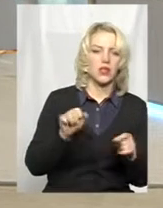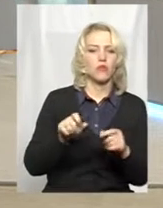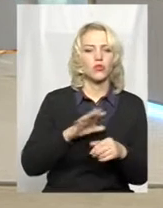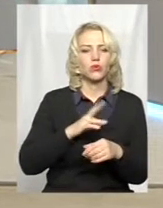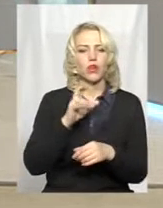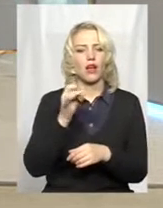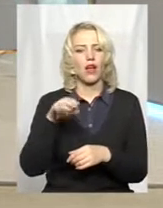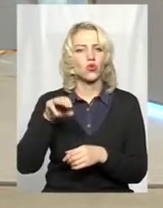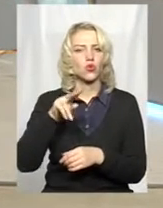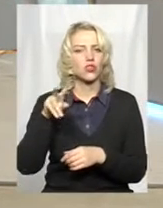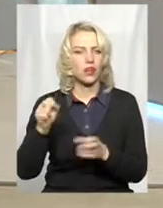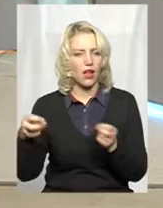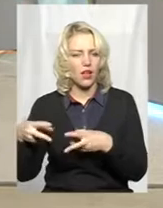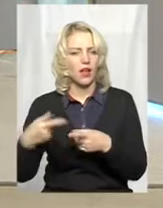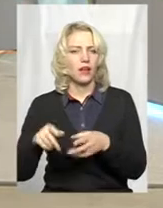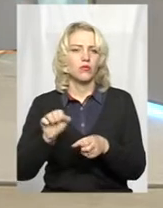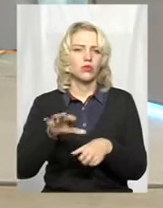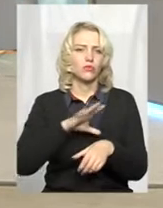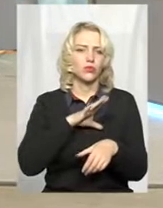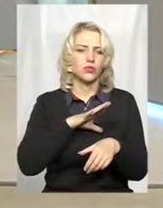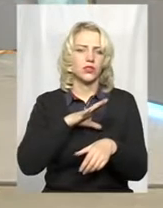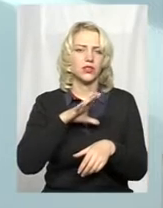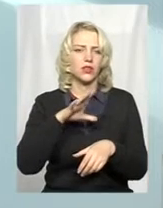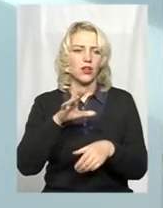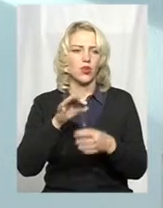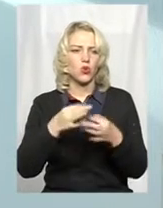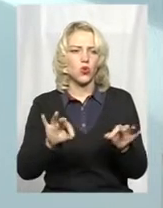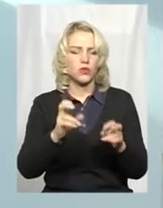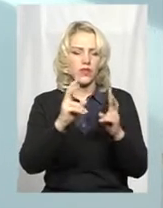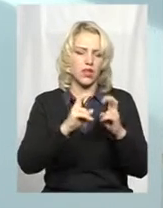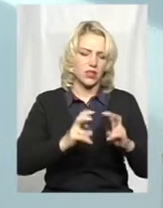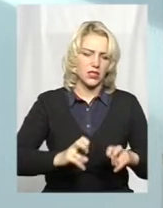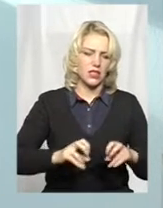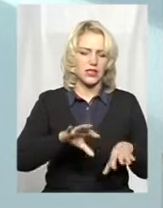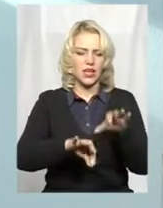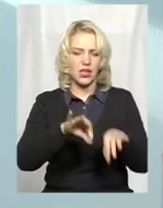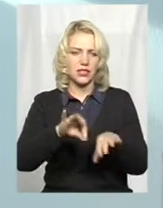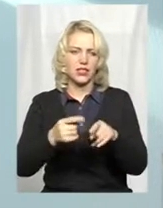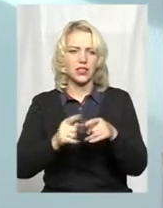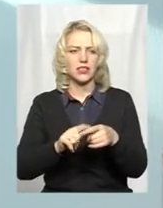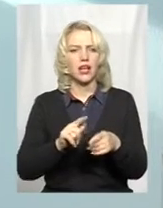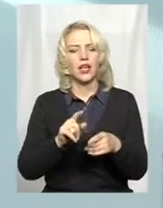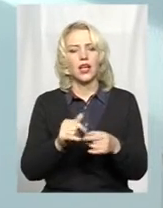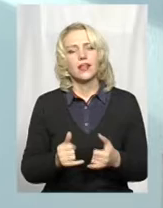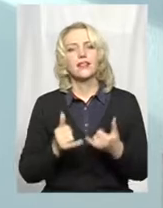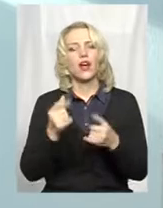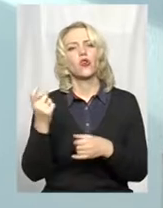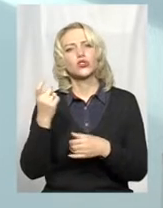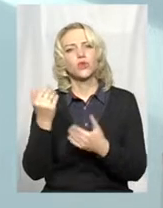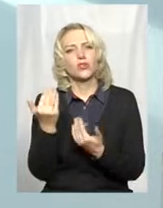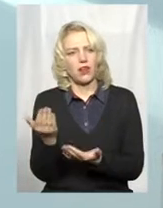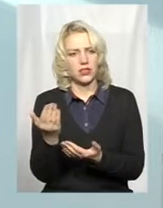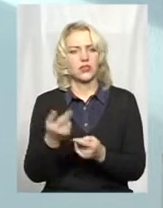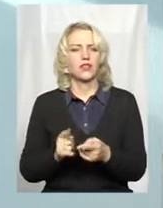карточка, це може бути дозвіл на діагностичний, селекційний, це вже більш, скажімо так, для господарства, ну,